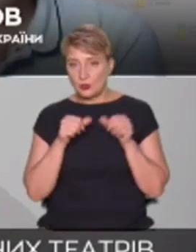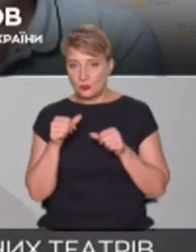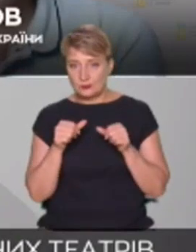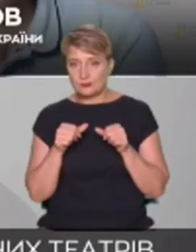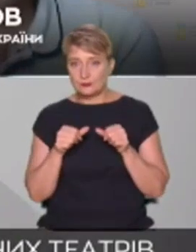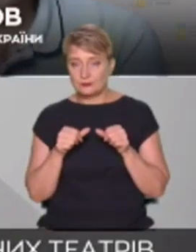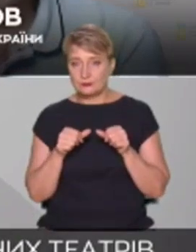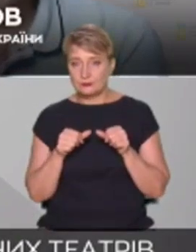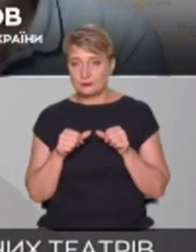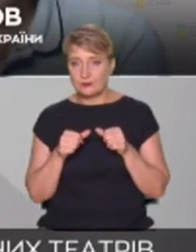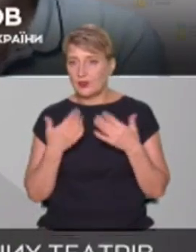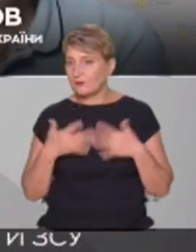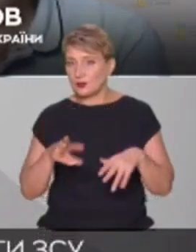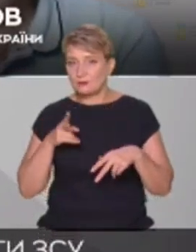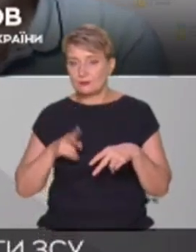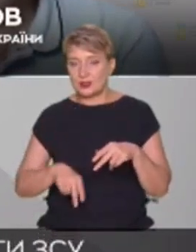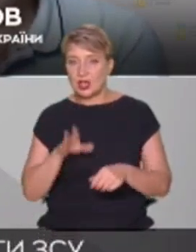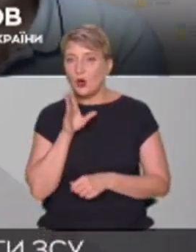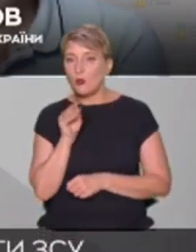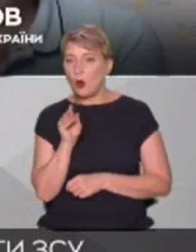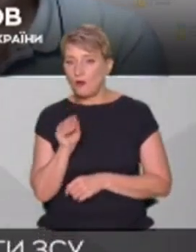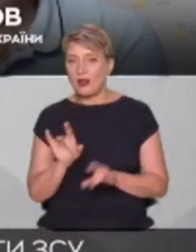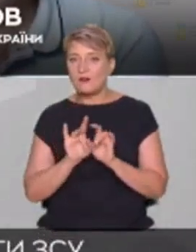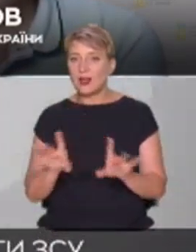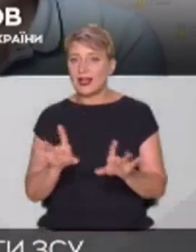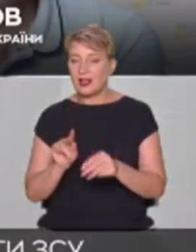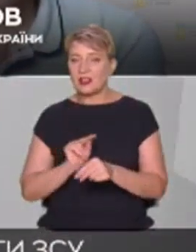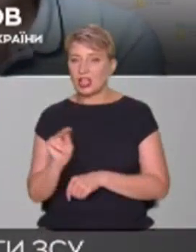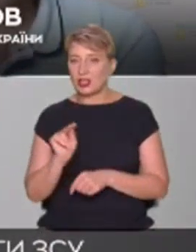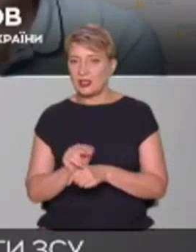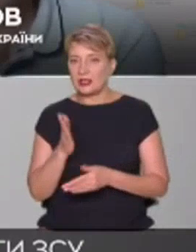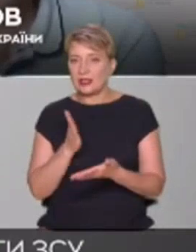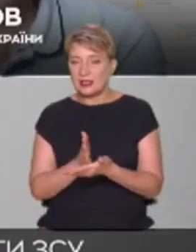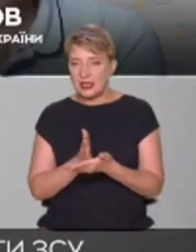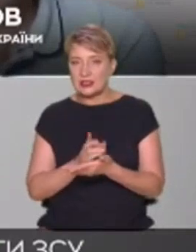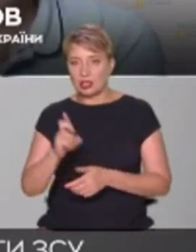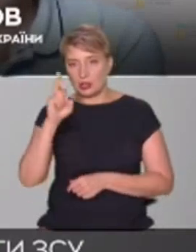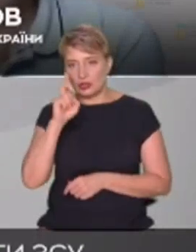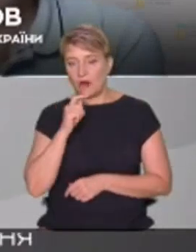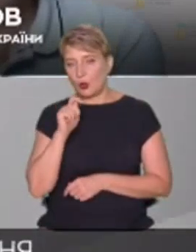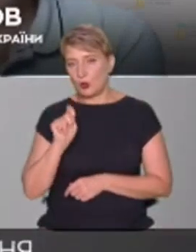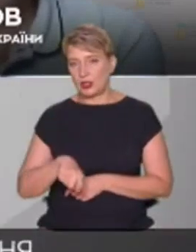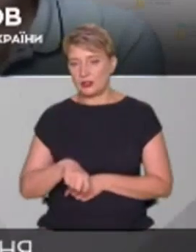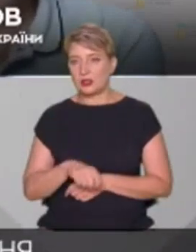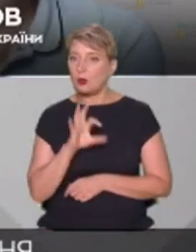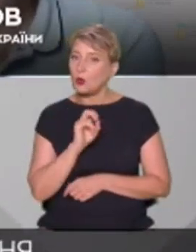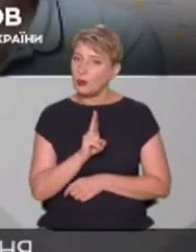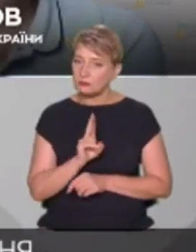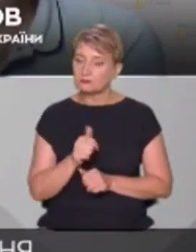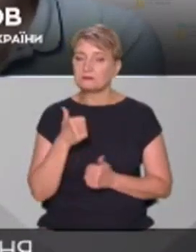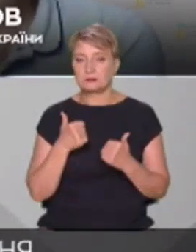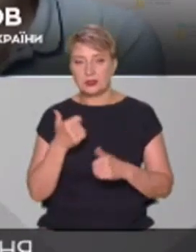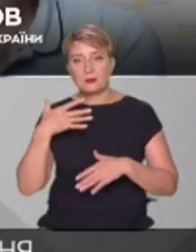край мова викладання у нас є державна, українська. Окей. Так, це